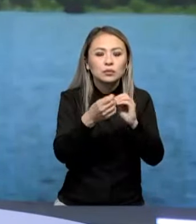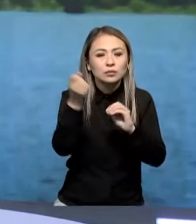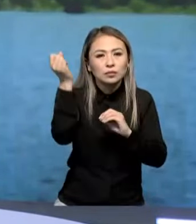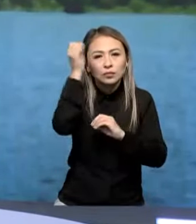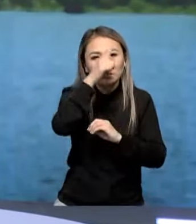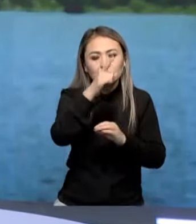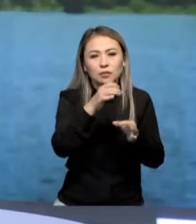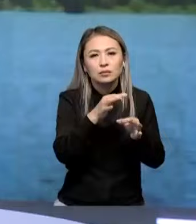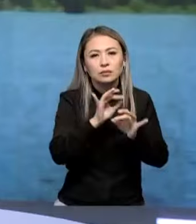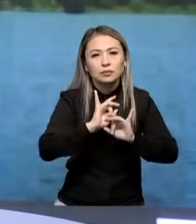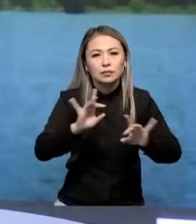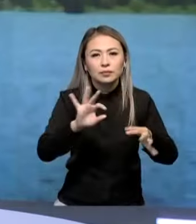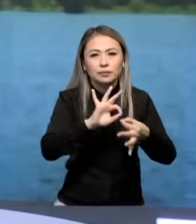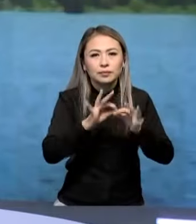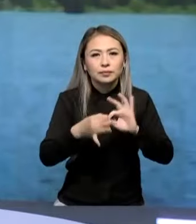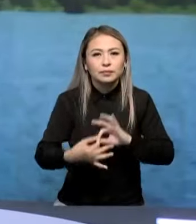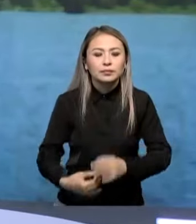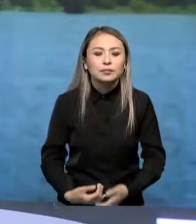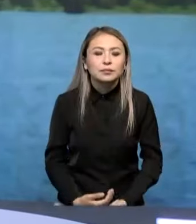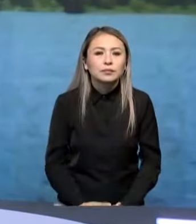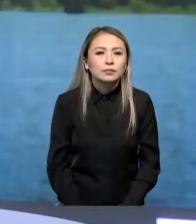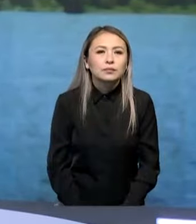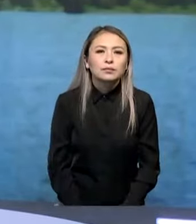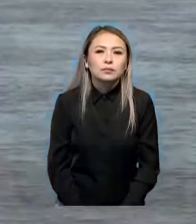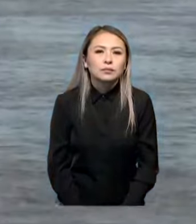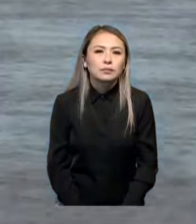қолда әріптесім Асланбек шығырдан білейік.